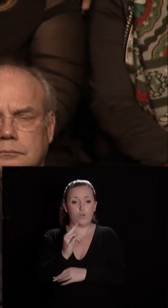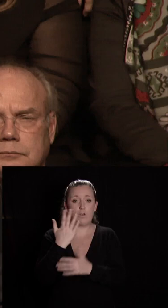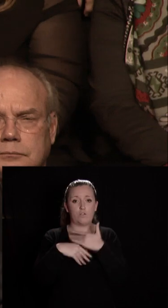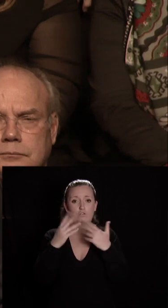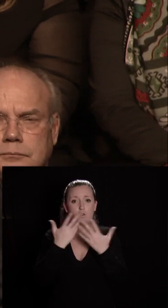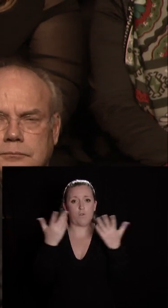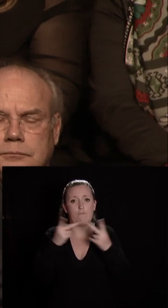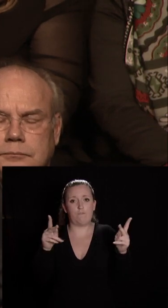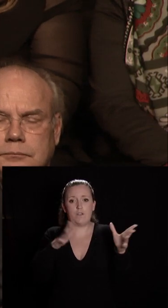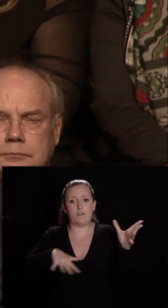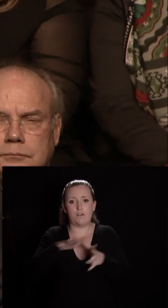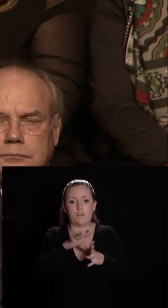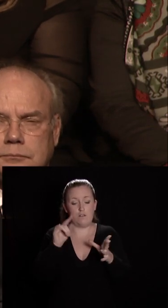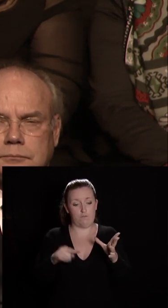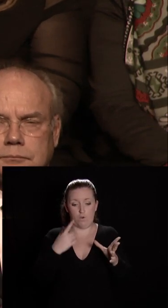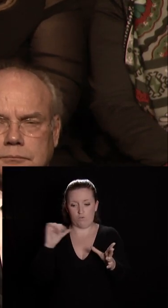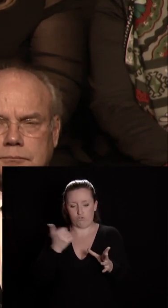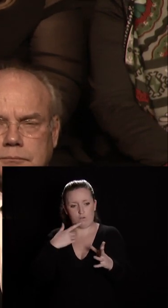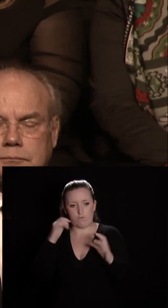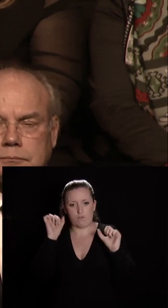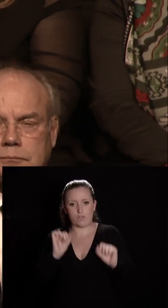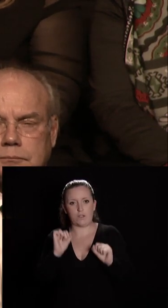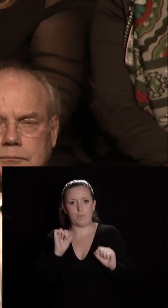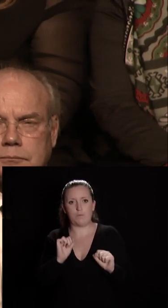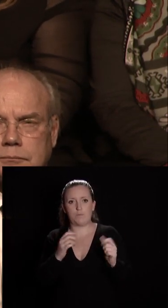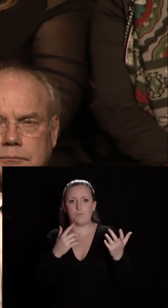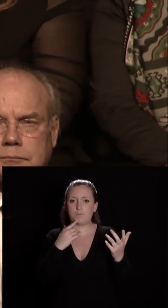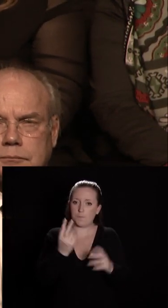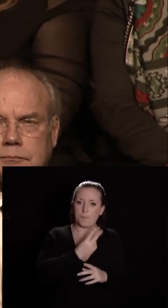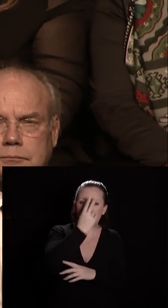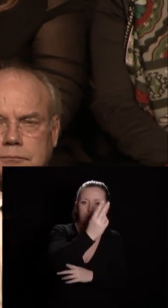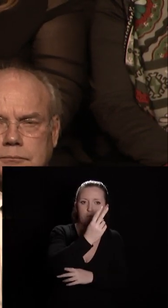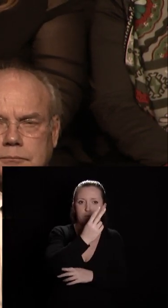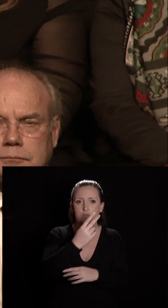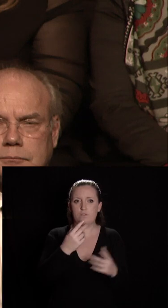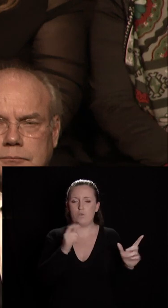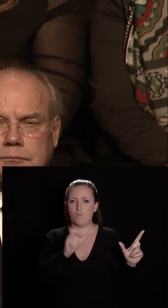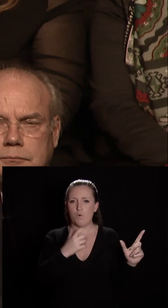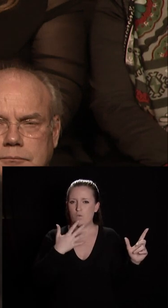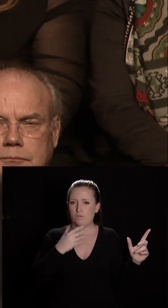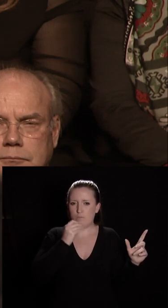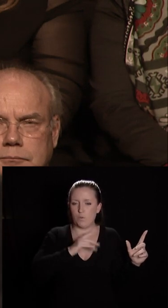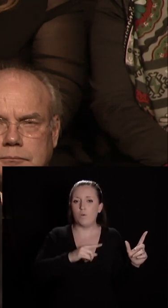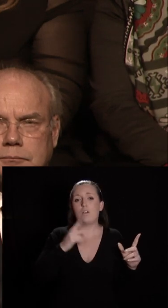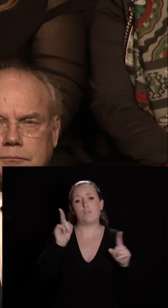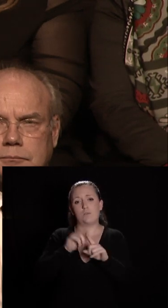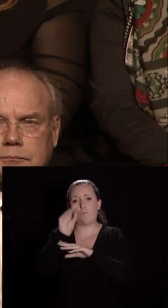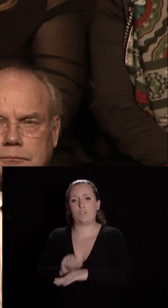comme la nôtre à être capable de conjuguer performance oh là là quel vilain mot et protection